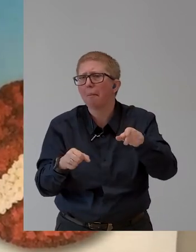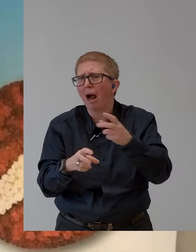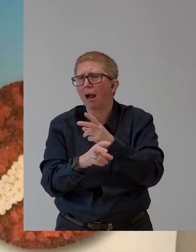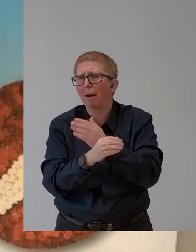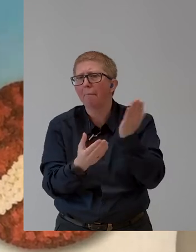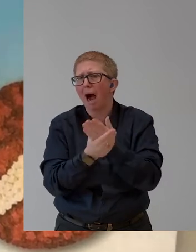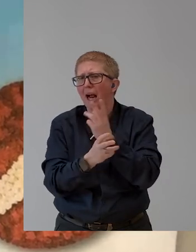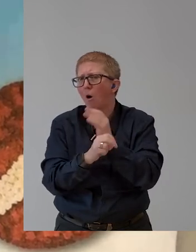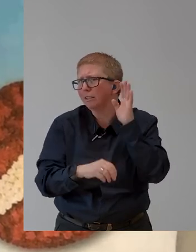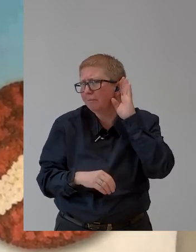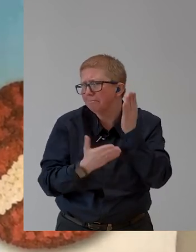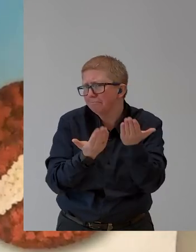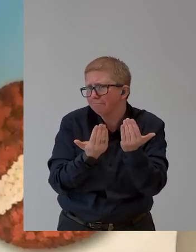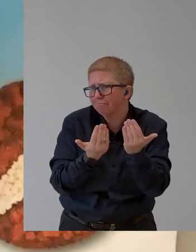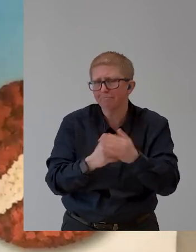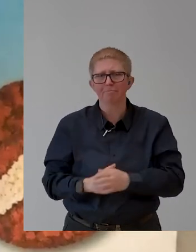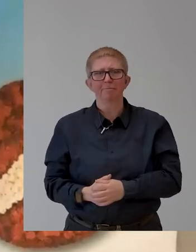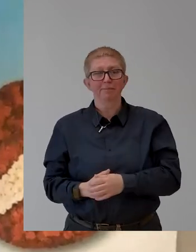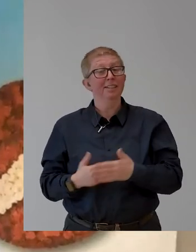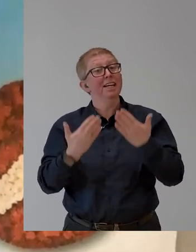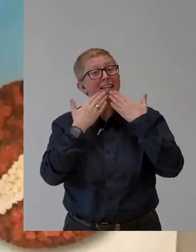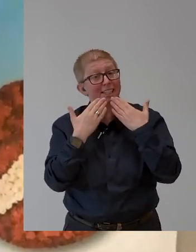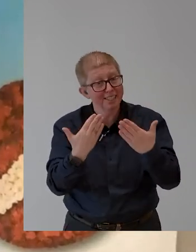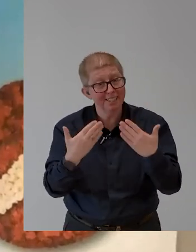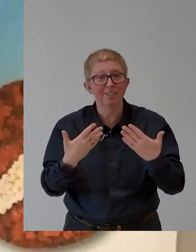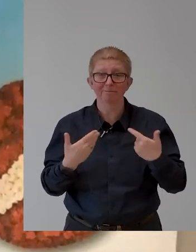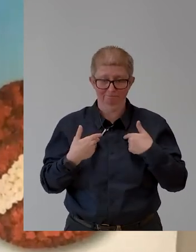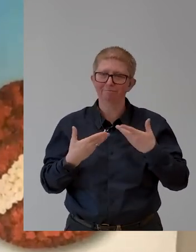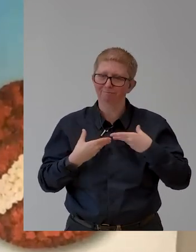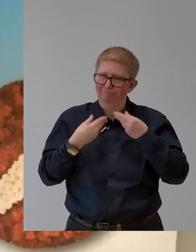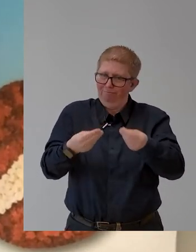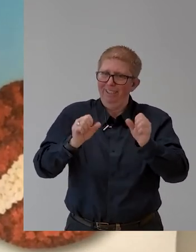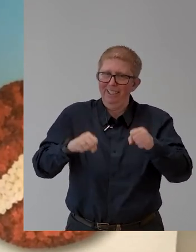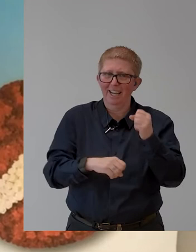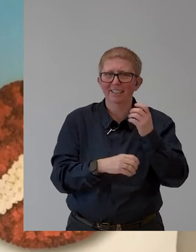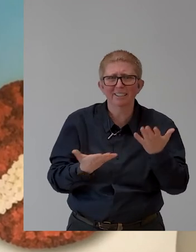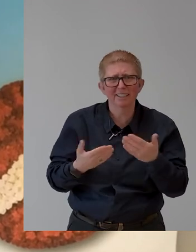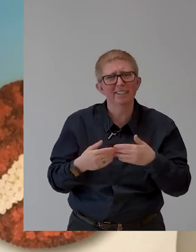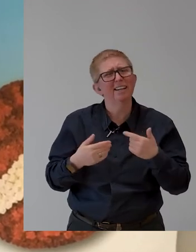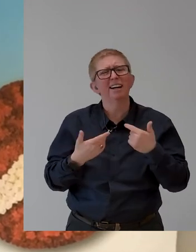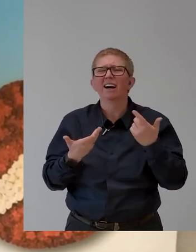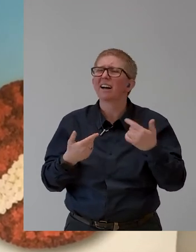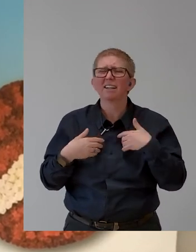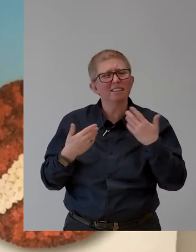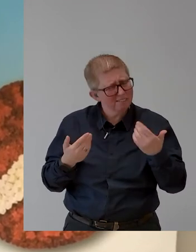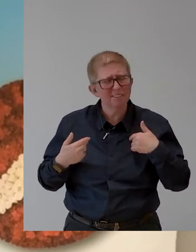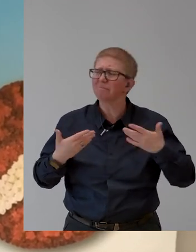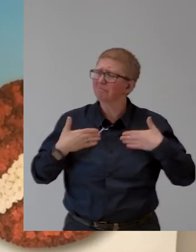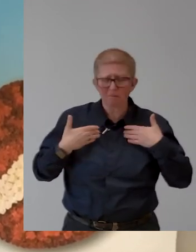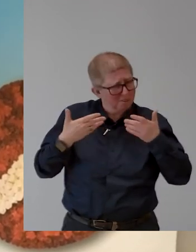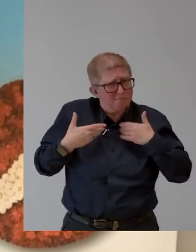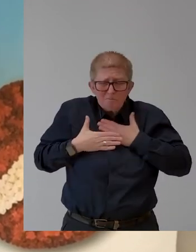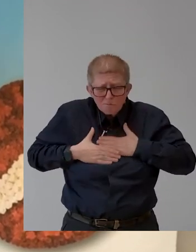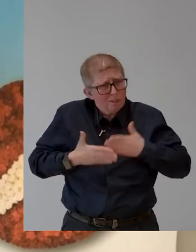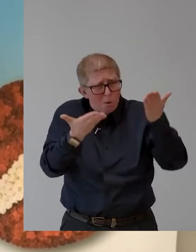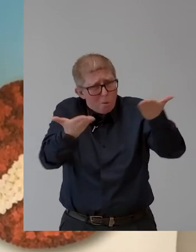Thank you, Mr. Feinbeck. I think you are always welcome, happy that you feel also comfortable and that